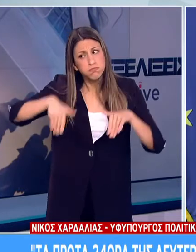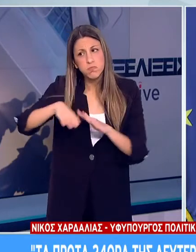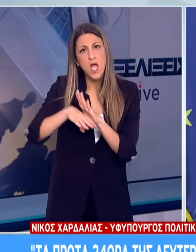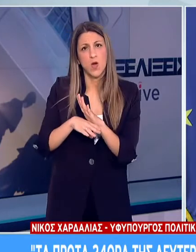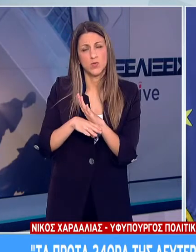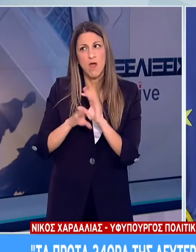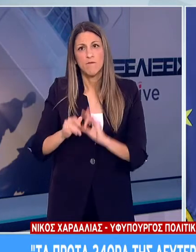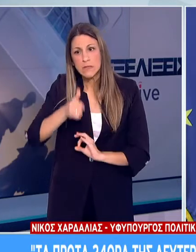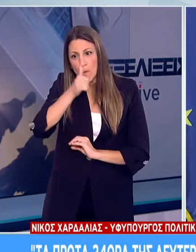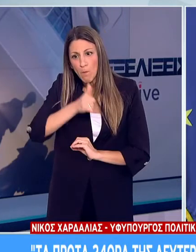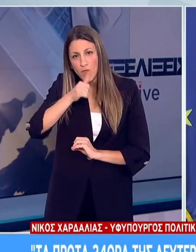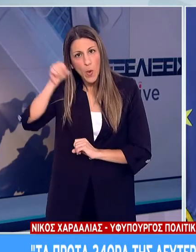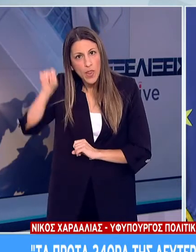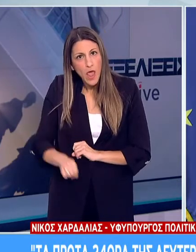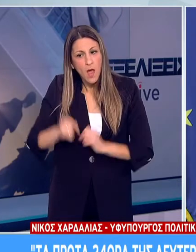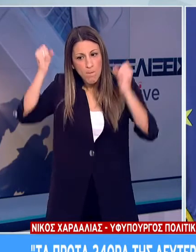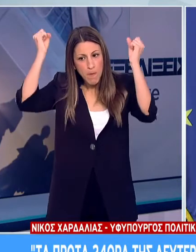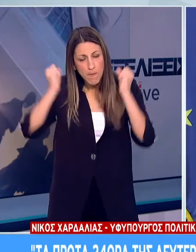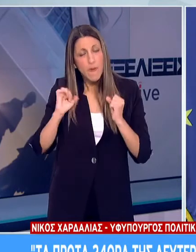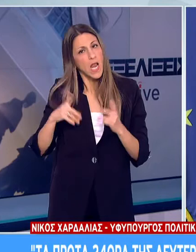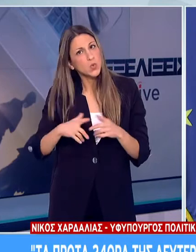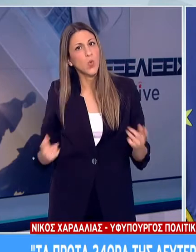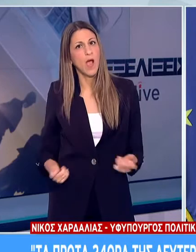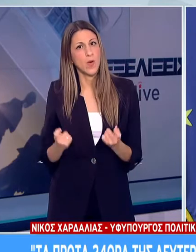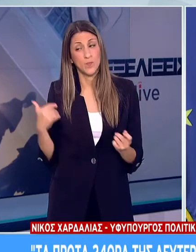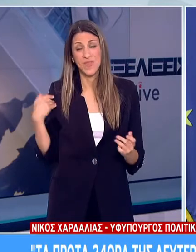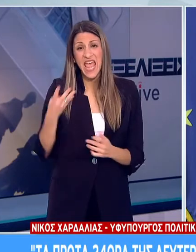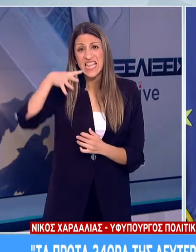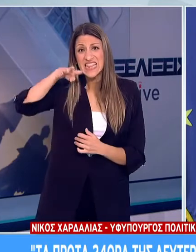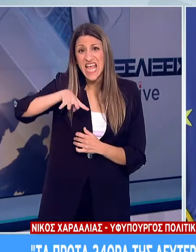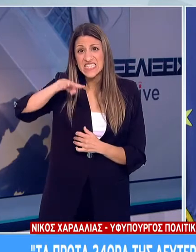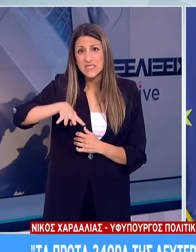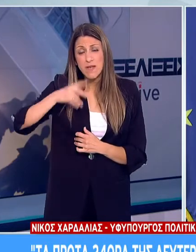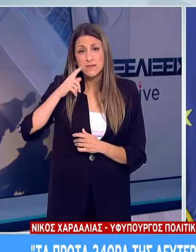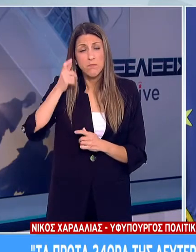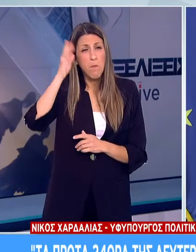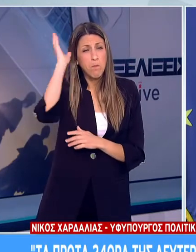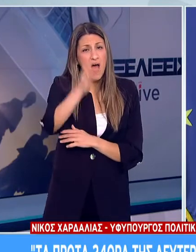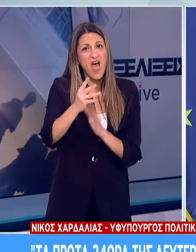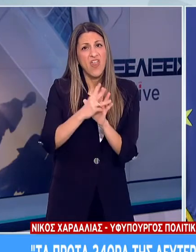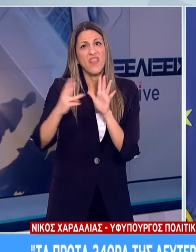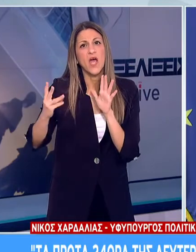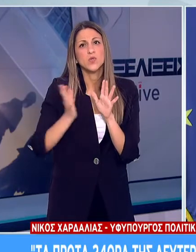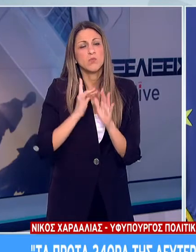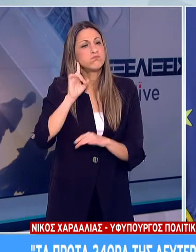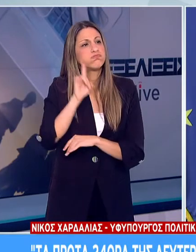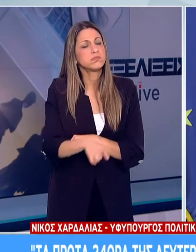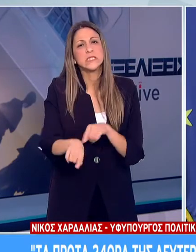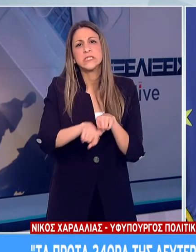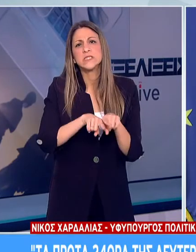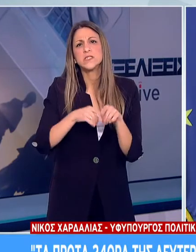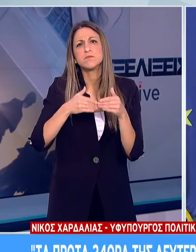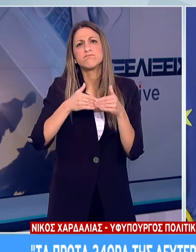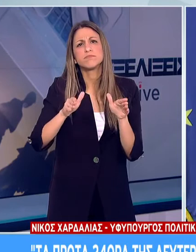παρά την οικονομική πίεση που αισθάνονται. Συνολικά τις τελευταίες τέσσερις ημέρες έχουν διαπιστωθεί 18 παραβάσεις σχετικές με τη λειτουργία